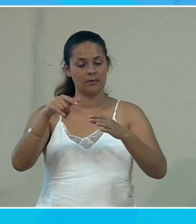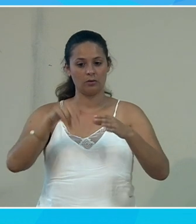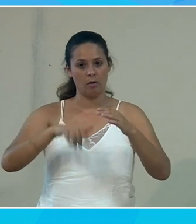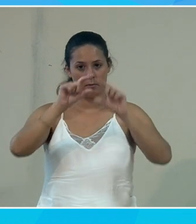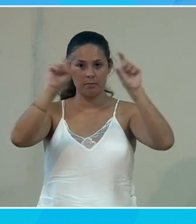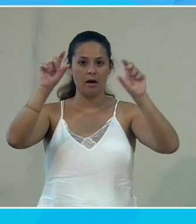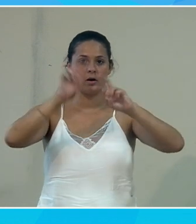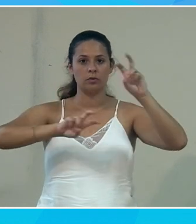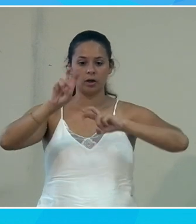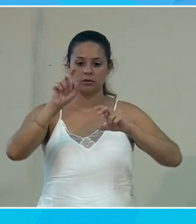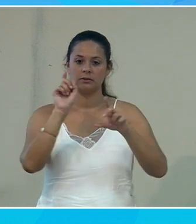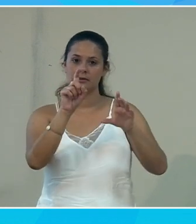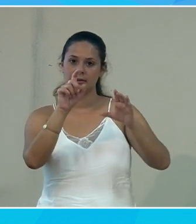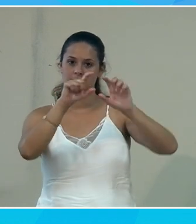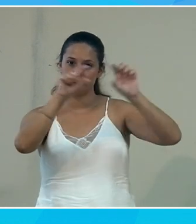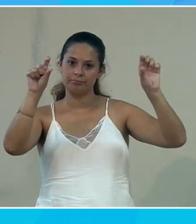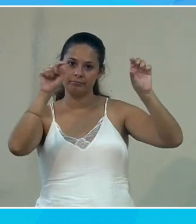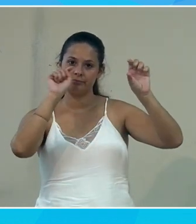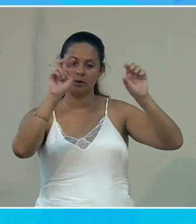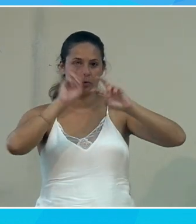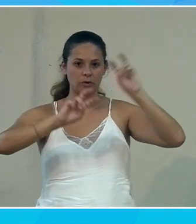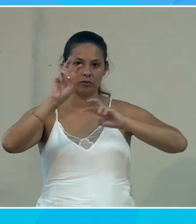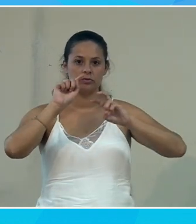recherche, je vais cliquer dans ma barre de recherche.